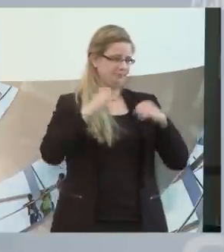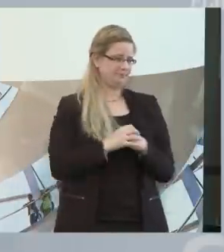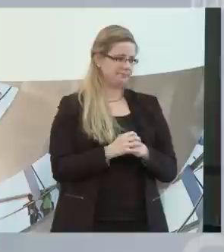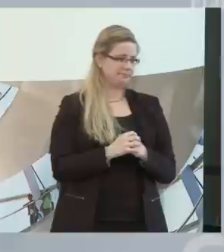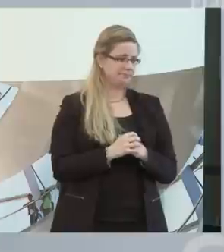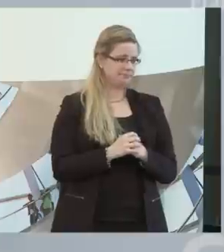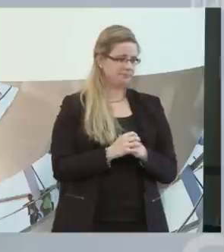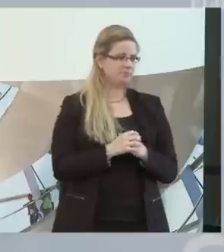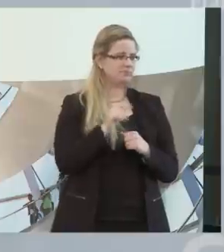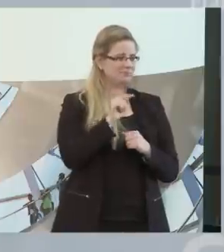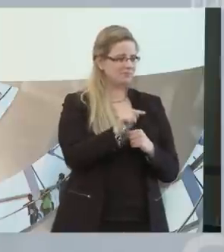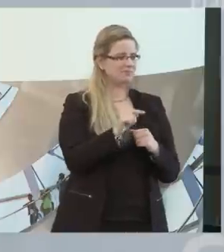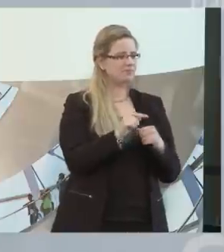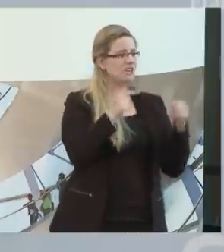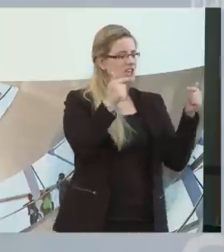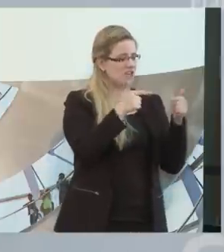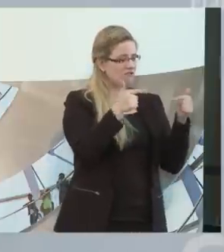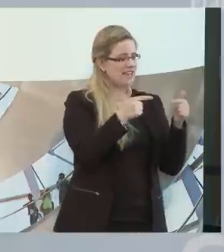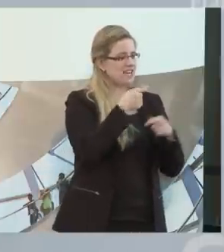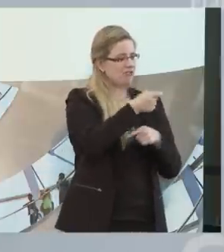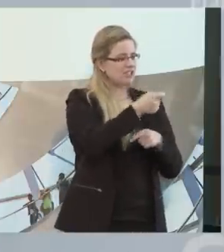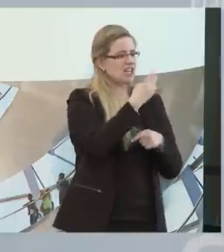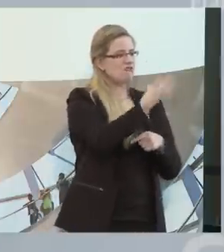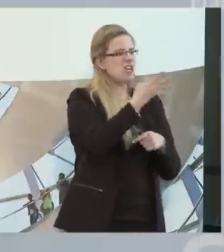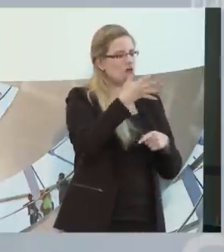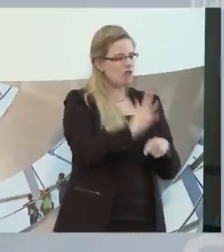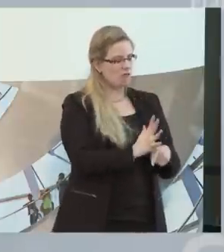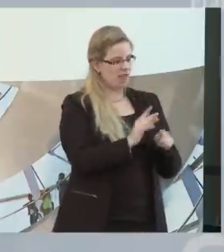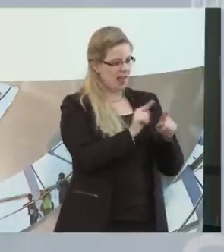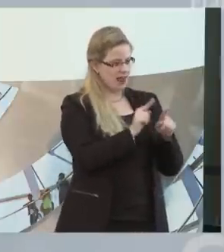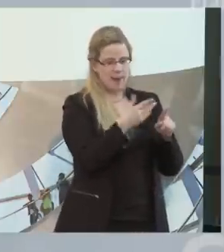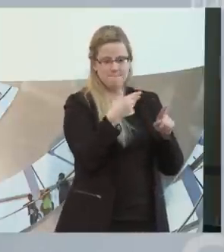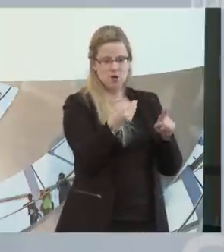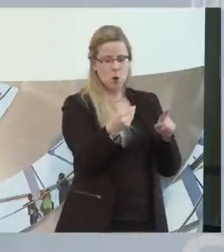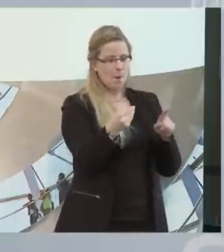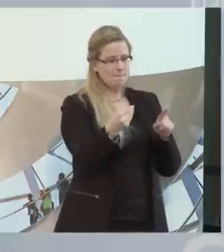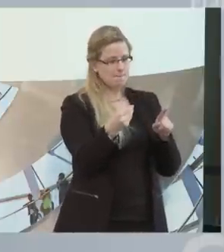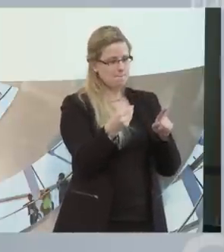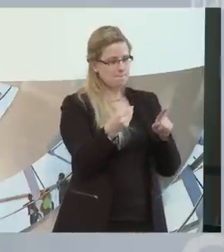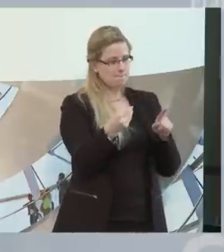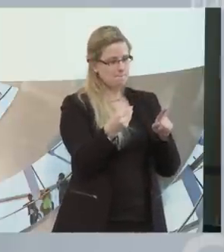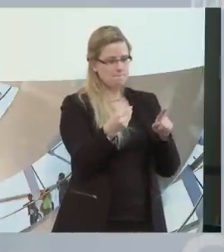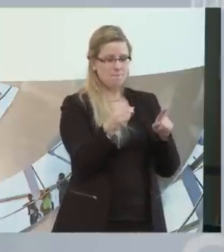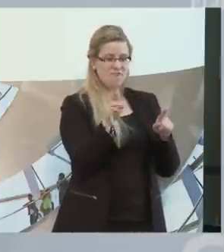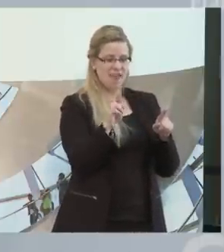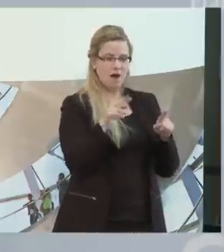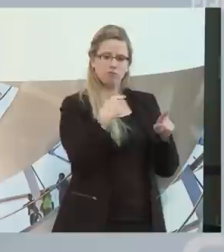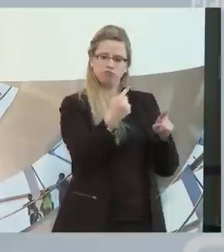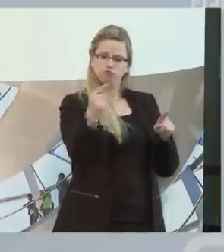Und vier Fünftel der Menschen, die in der Pflegeversicherung Leistungen bekommen, sind hochbetagte Menschen.